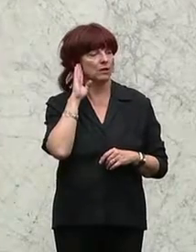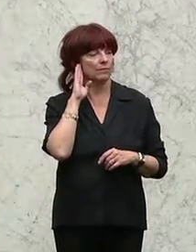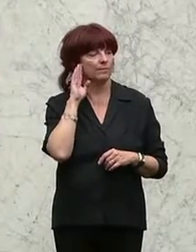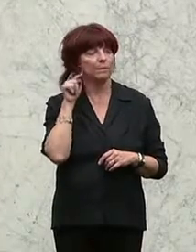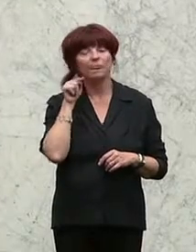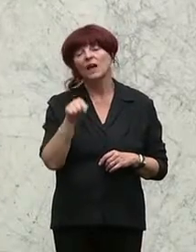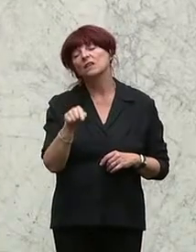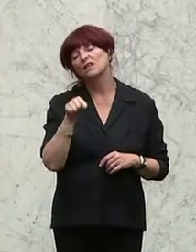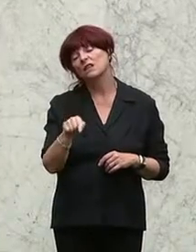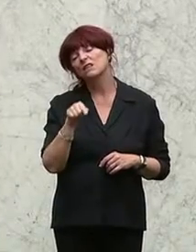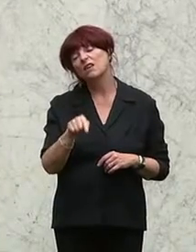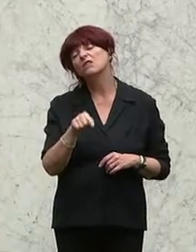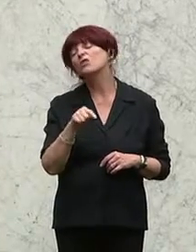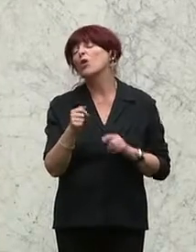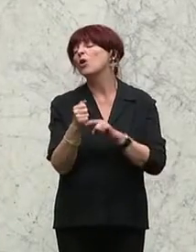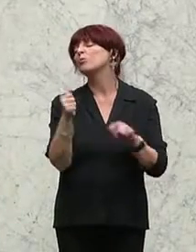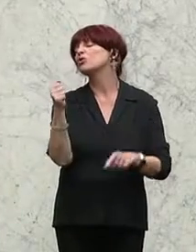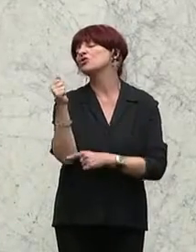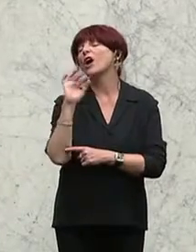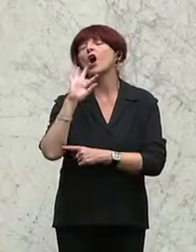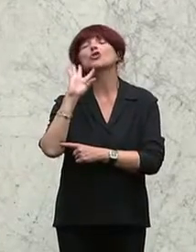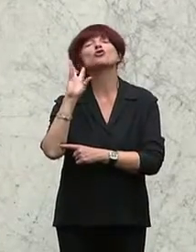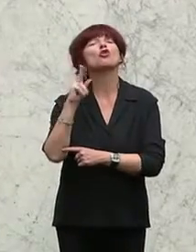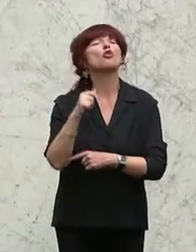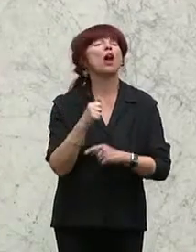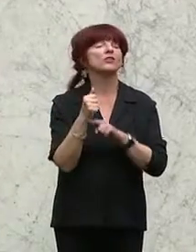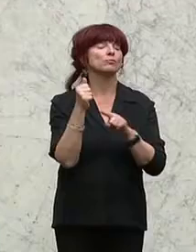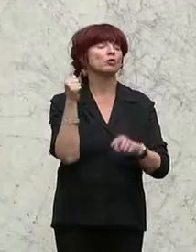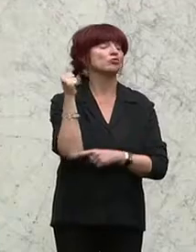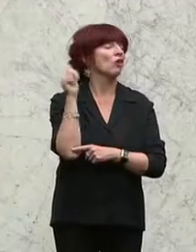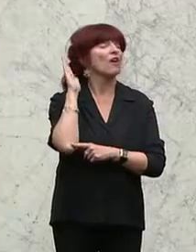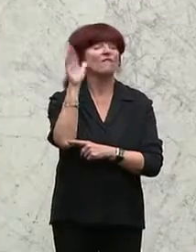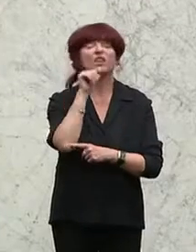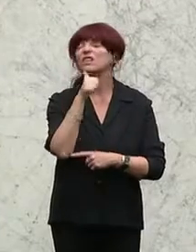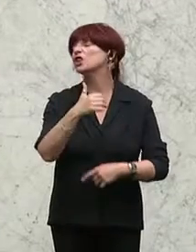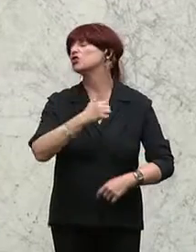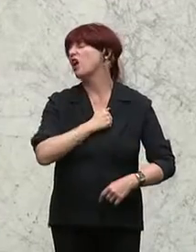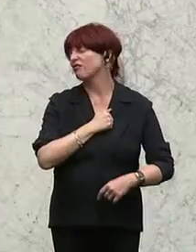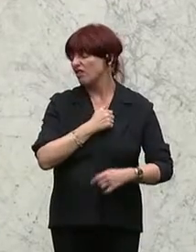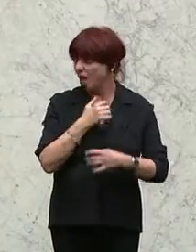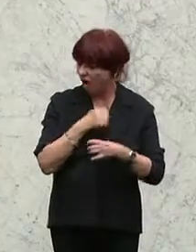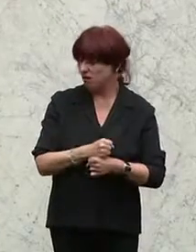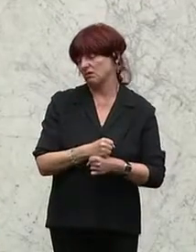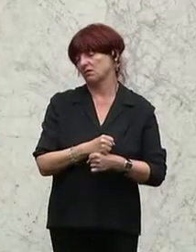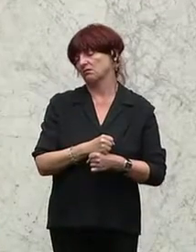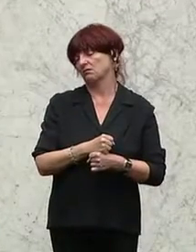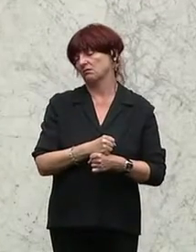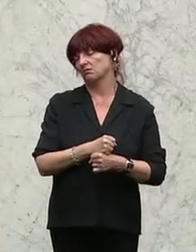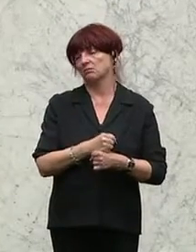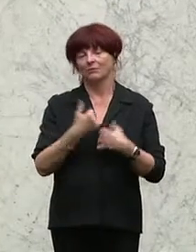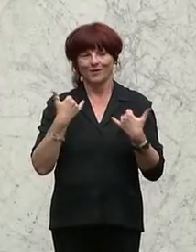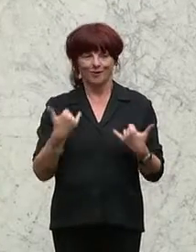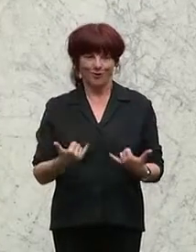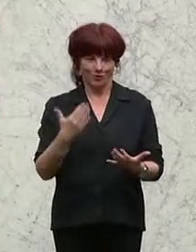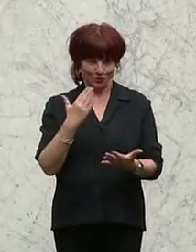Schönheitsbudget ist und dass dieses Budget auf keinen Fall einzuhalten ist und auch nicht halten wird. Heute haben wir die